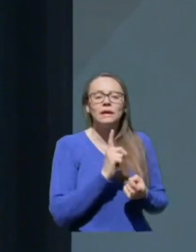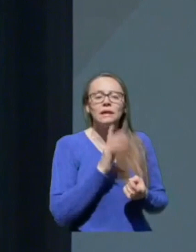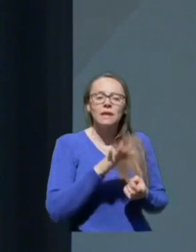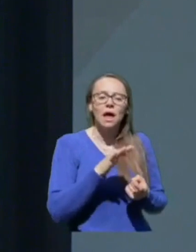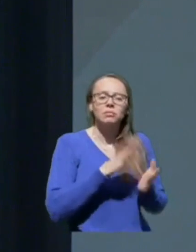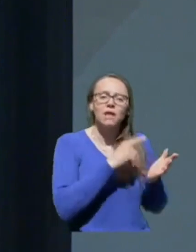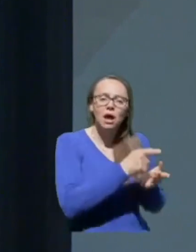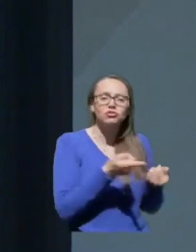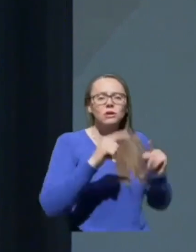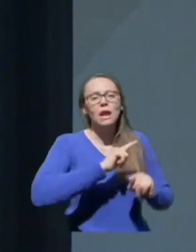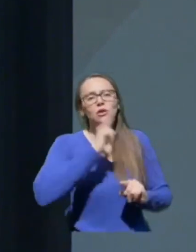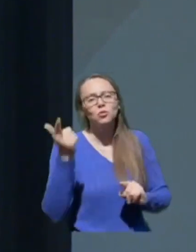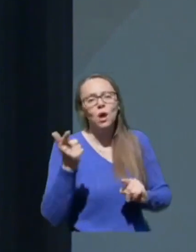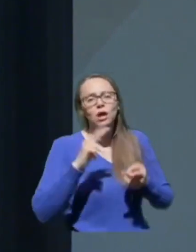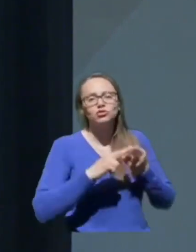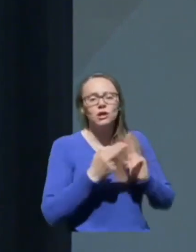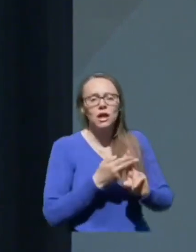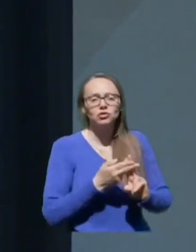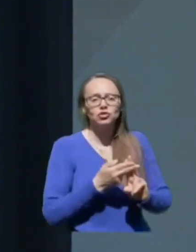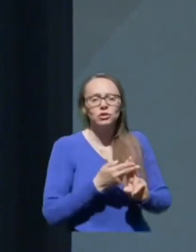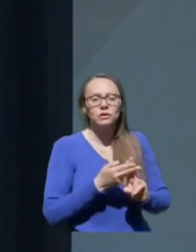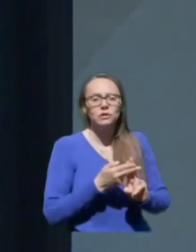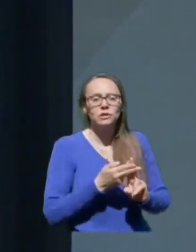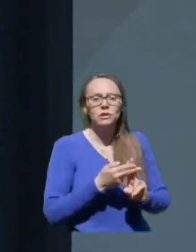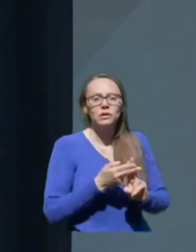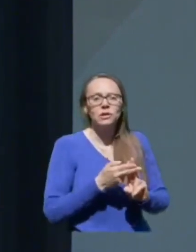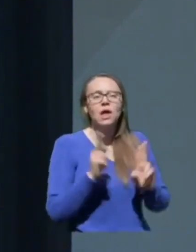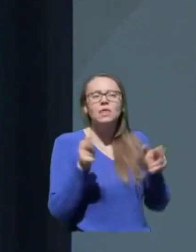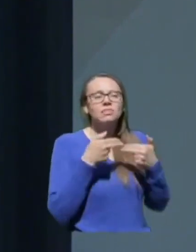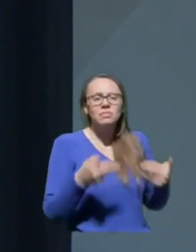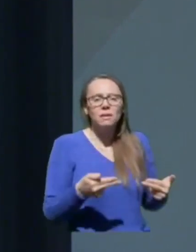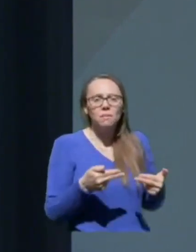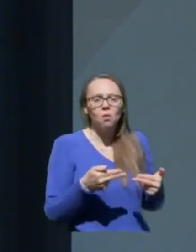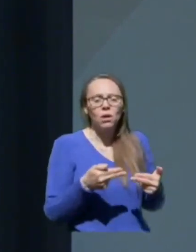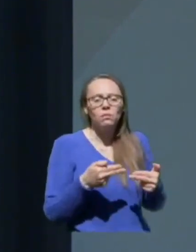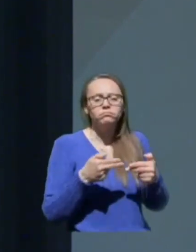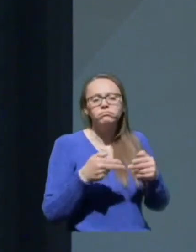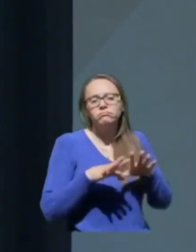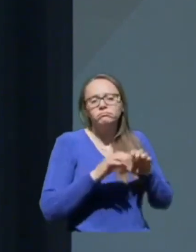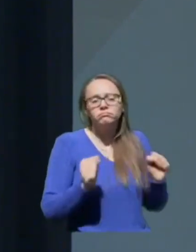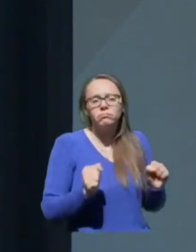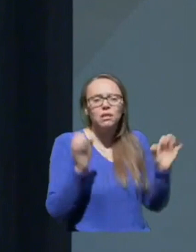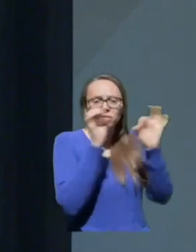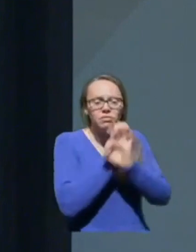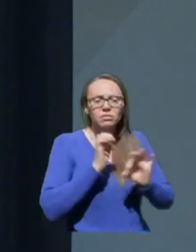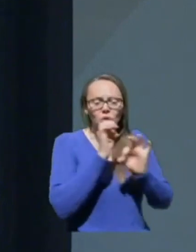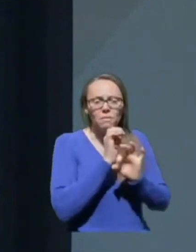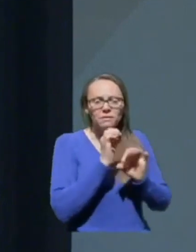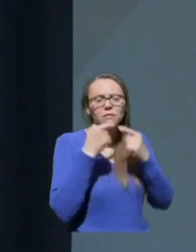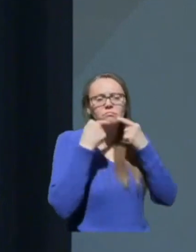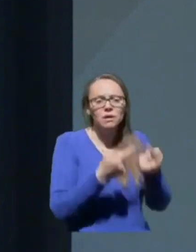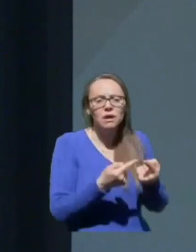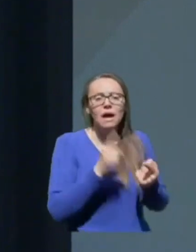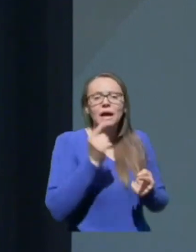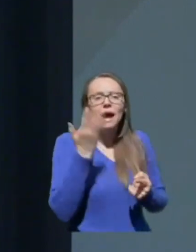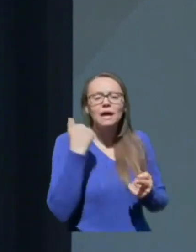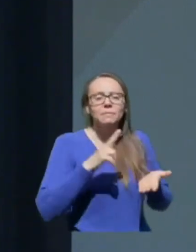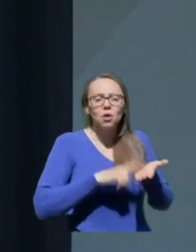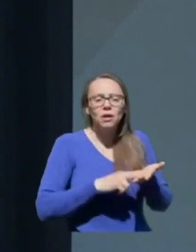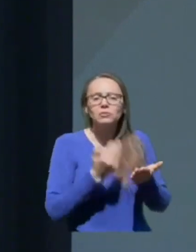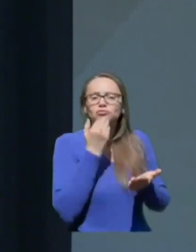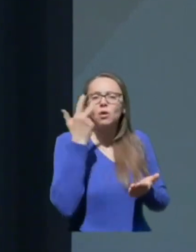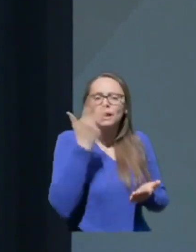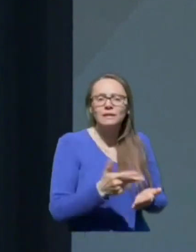drugačen način ne more pobegniti nihče. In kaj je bilo res skoraj 30 letja